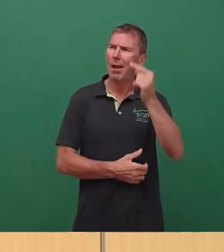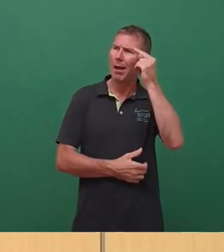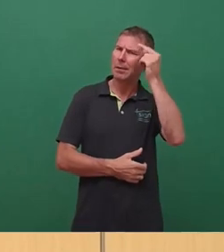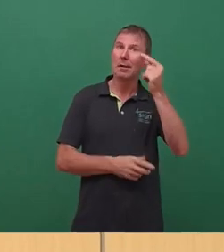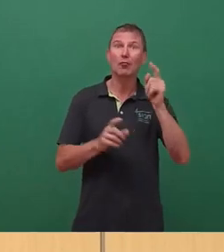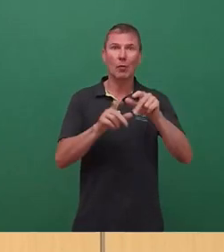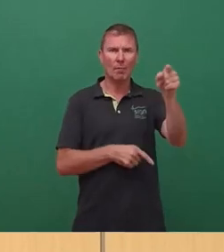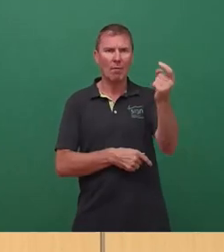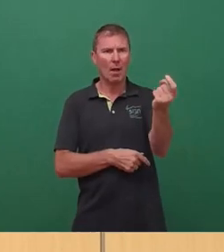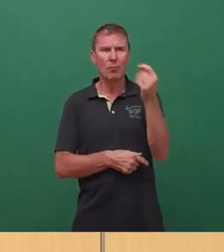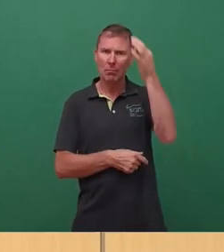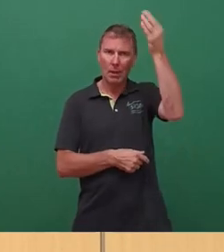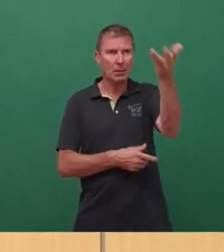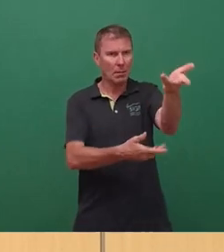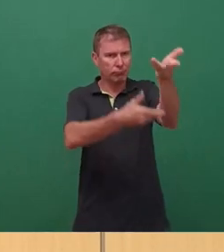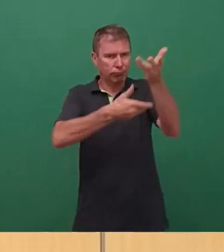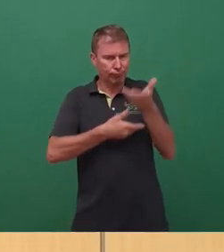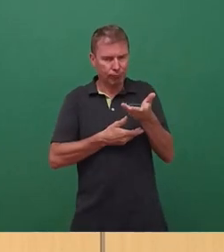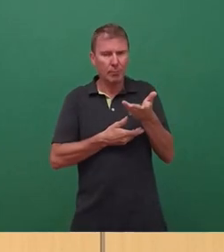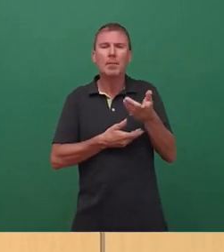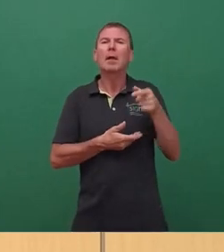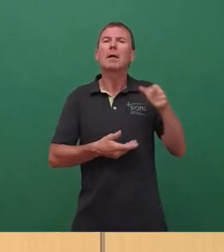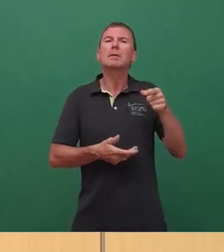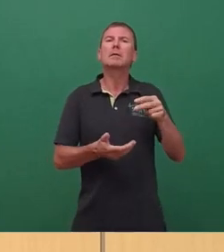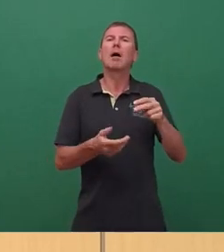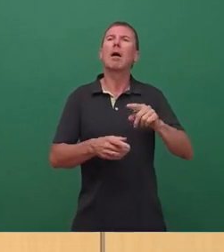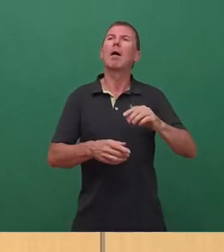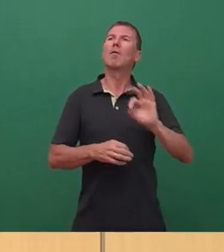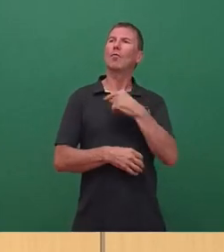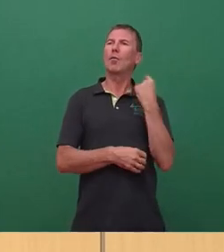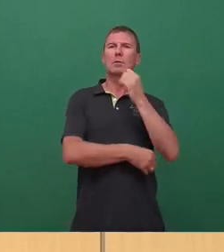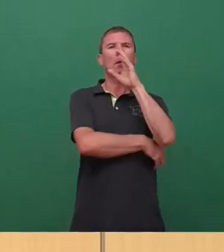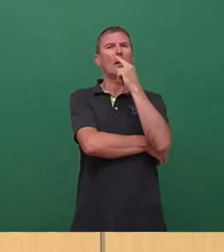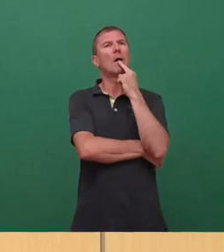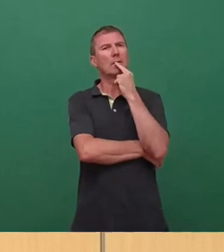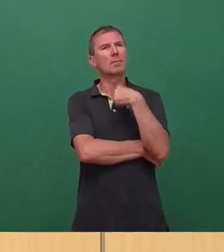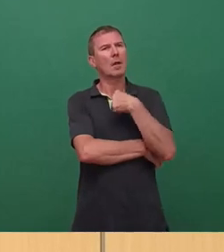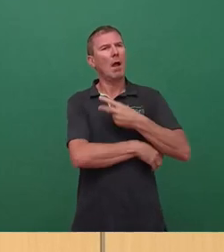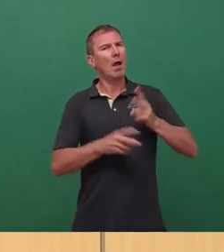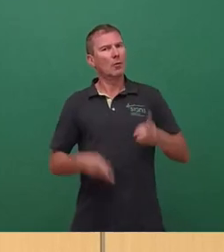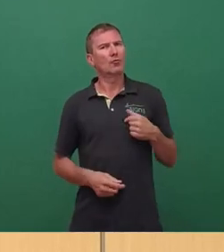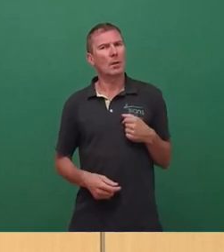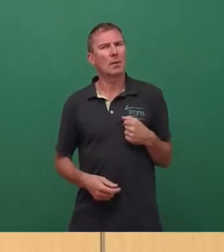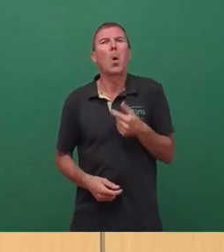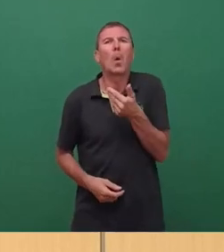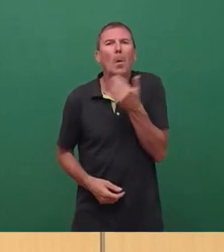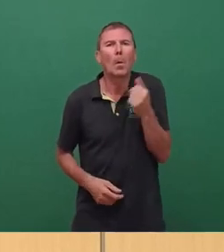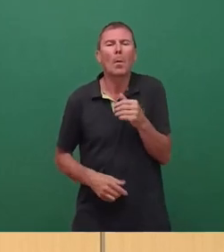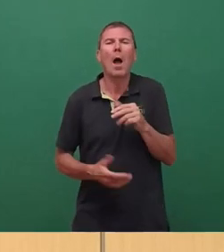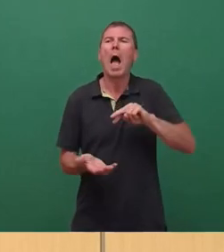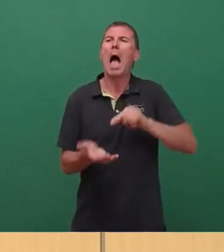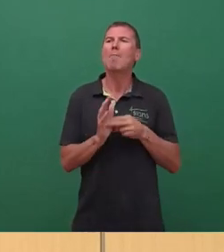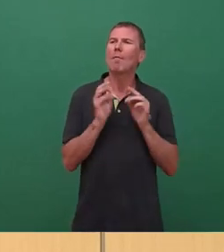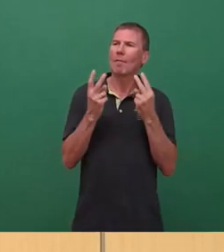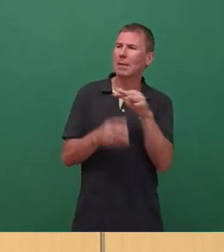kam und der vor allen Dingen uns klar machte, dass wenn wir als Stadt selber keine Planung für diesen wichtigen Bereich haben,